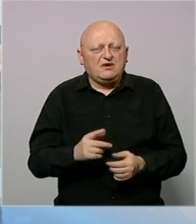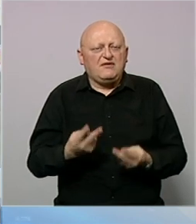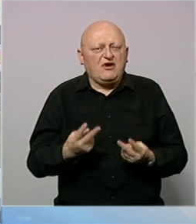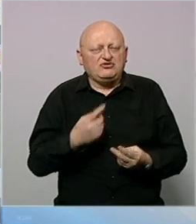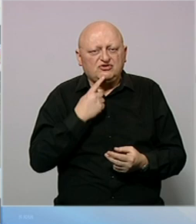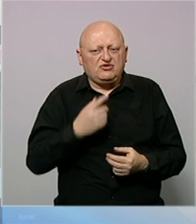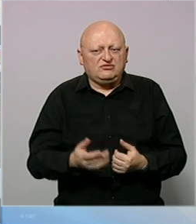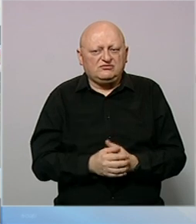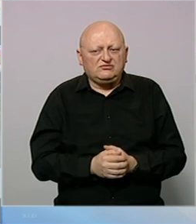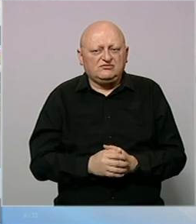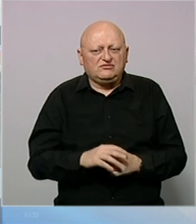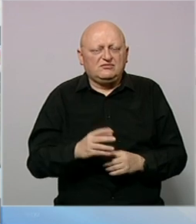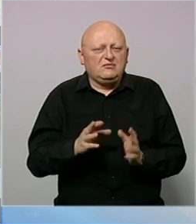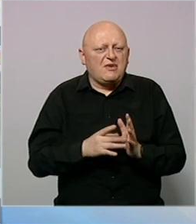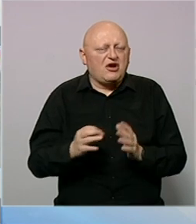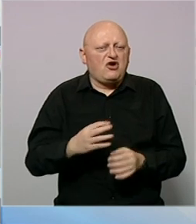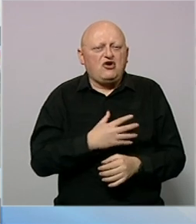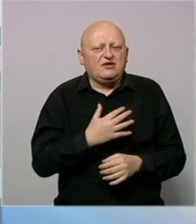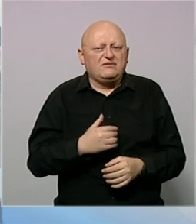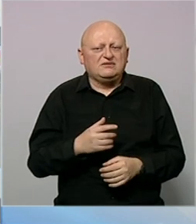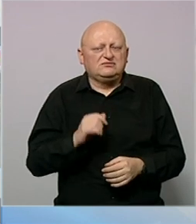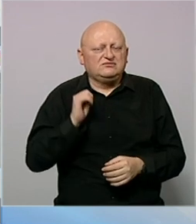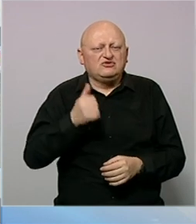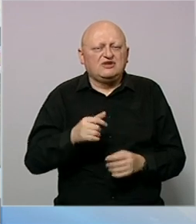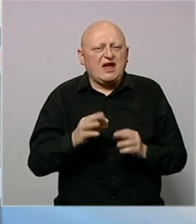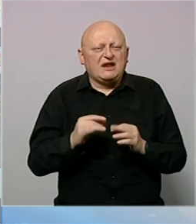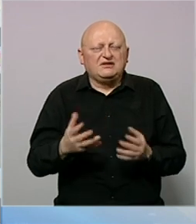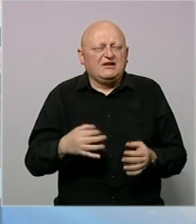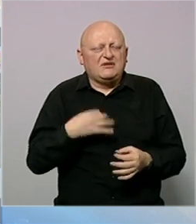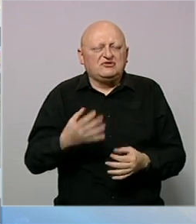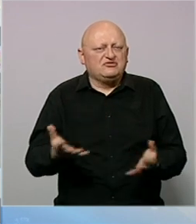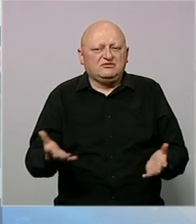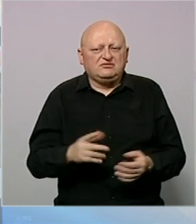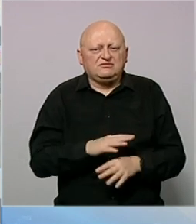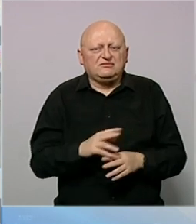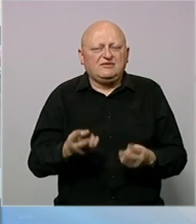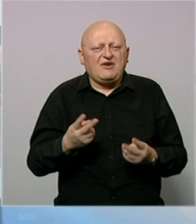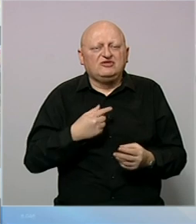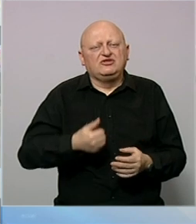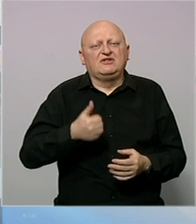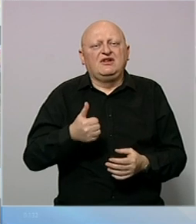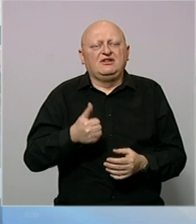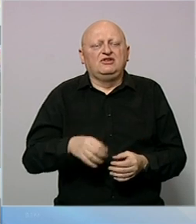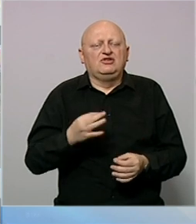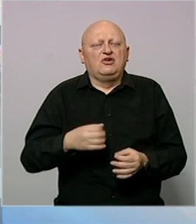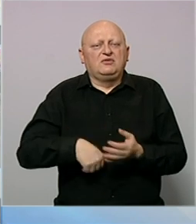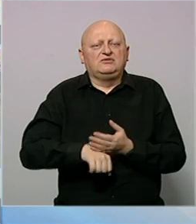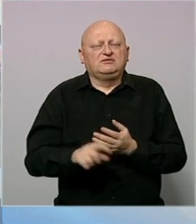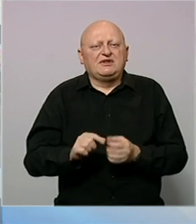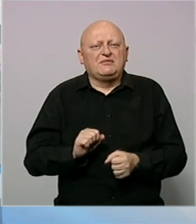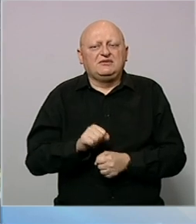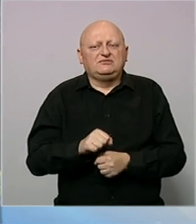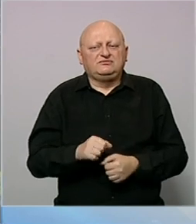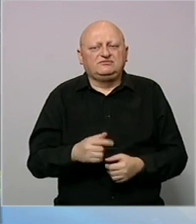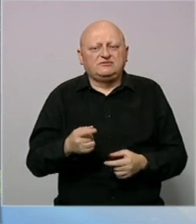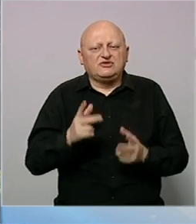bitno. Da li će Maroko, Hrvatska, sutra Argentina, Francuska. Bitno je da je kvalitet i da ima da nema nasilja.